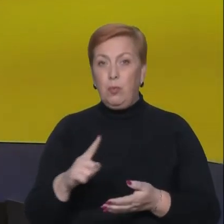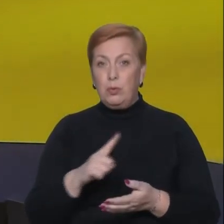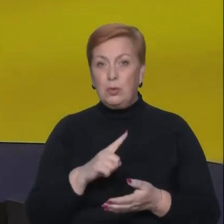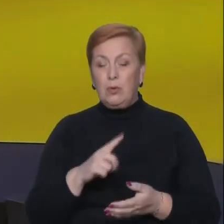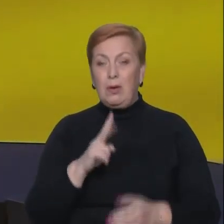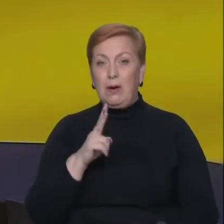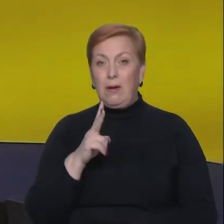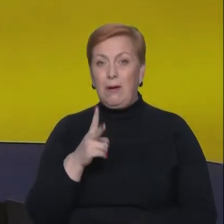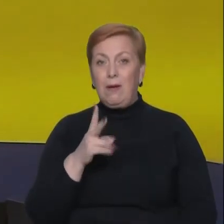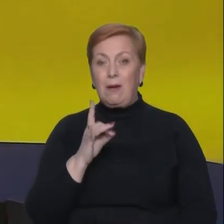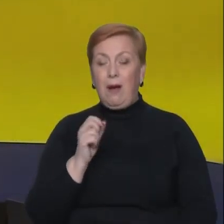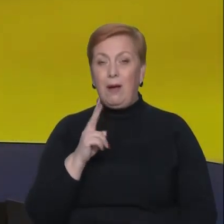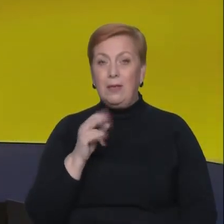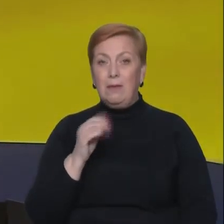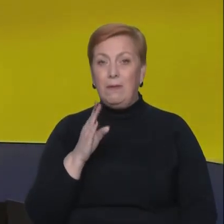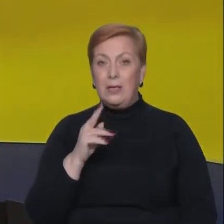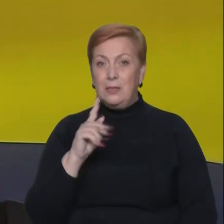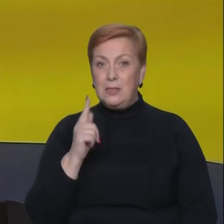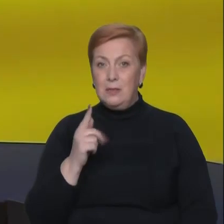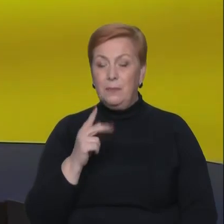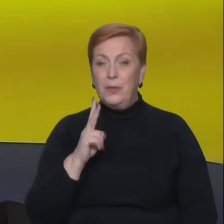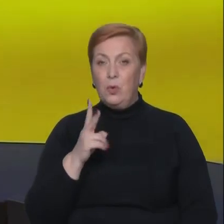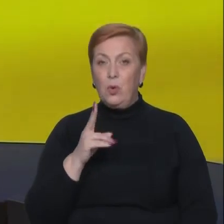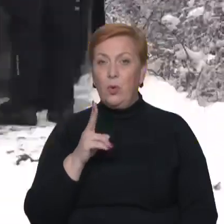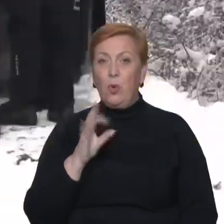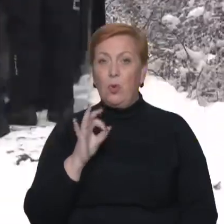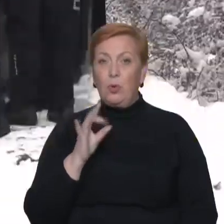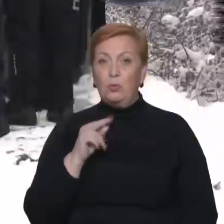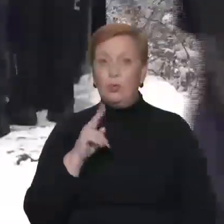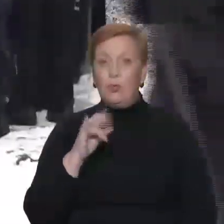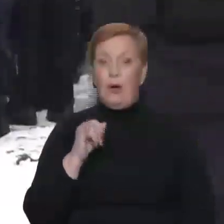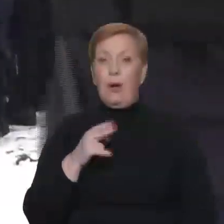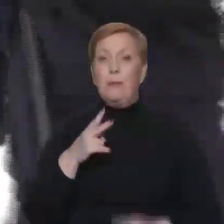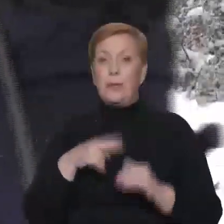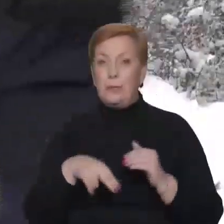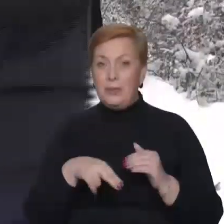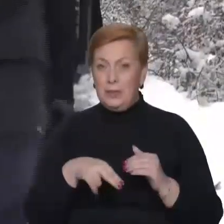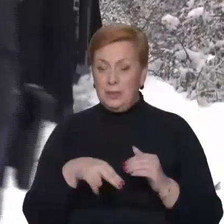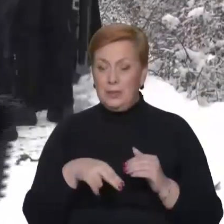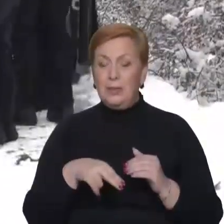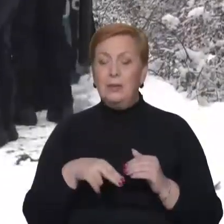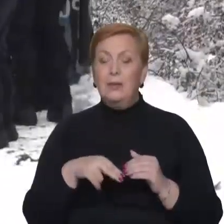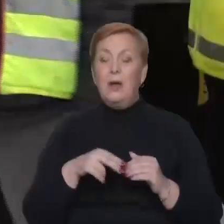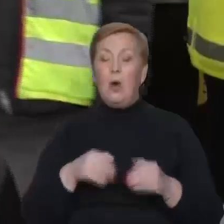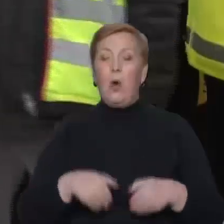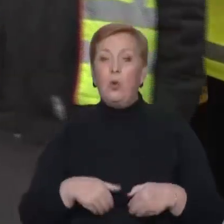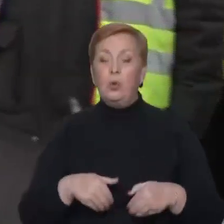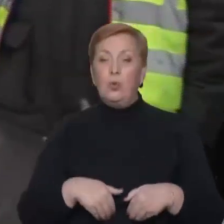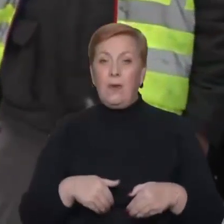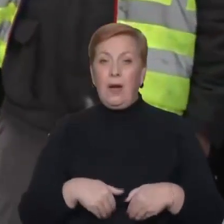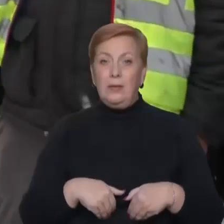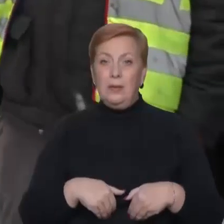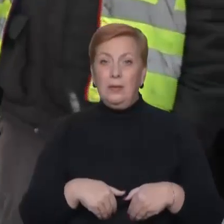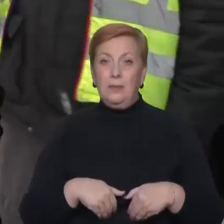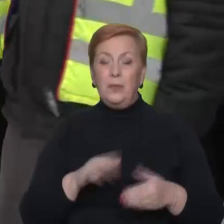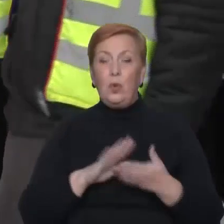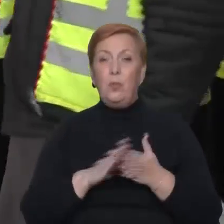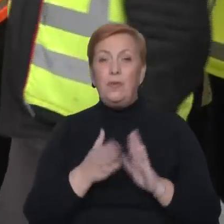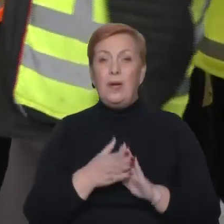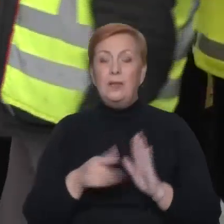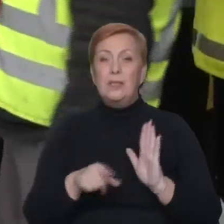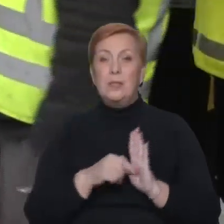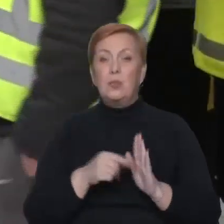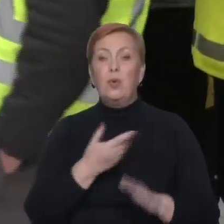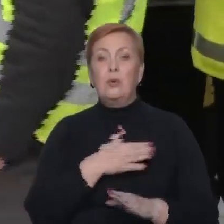призупинили голодування після переговорів. Про це повідомила кореспондентка Суспільного з місця події. Домовлятися з